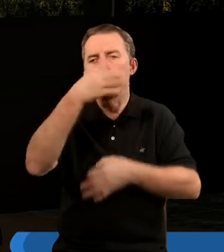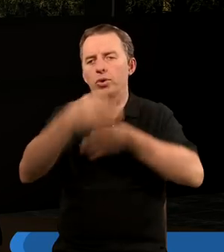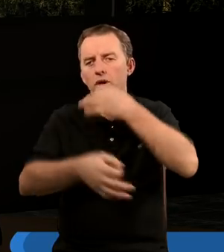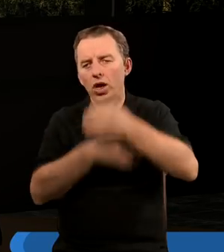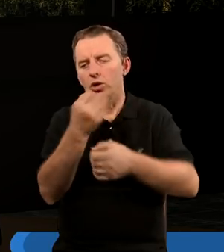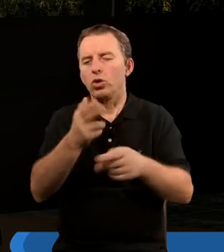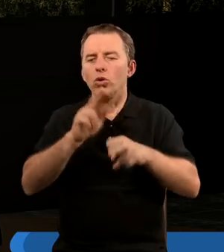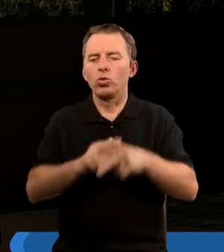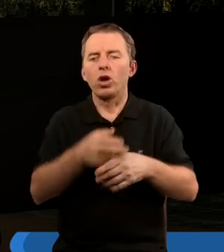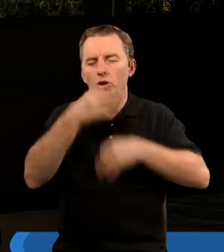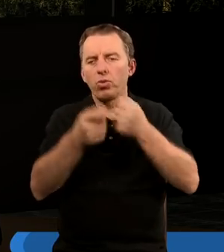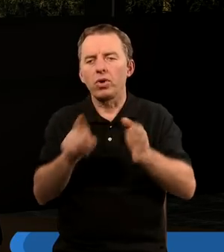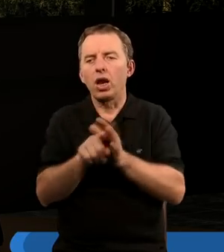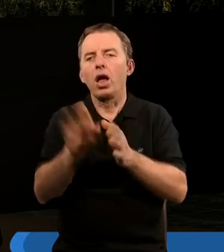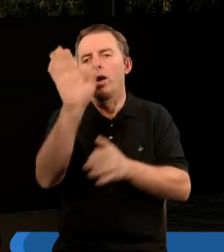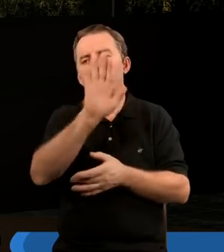która jest śpiewana Bogu, prawda?